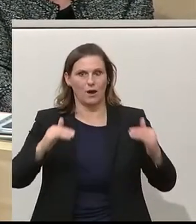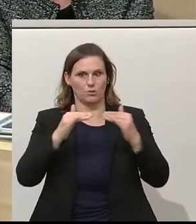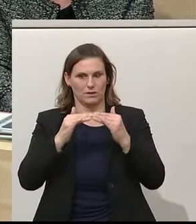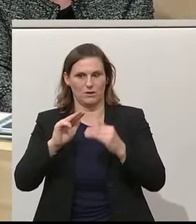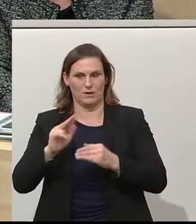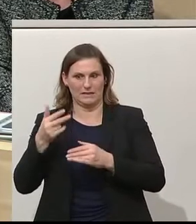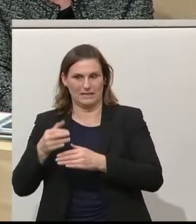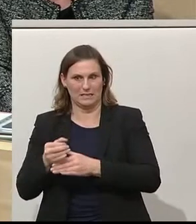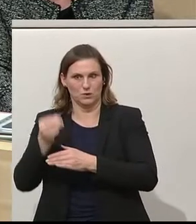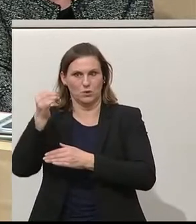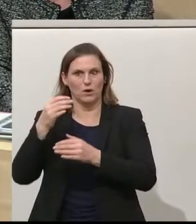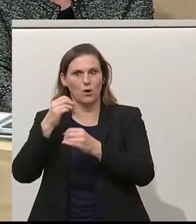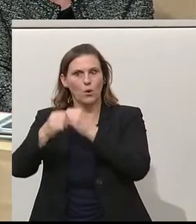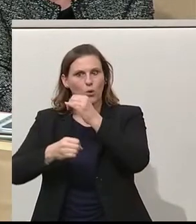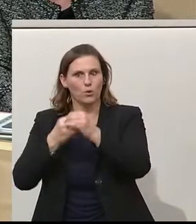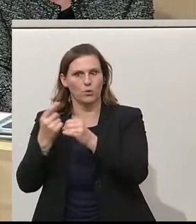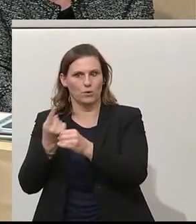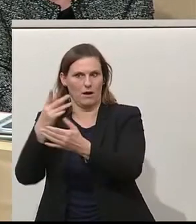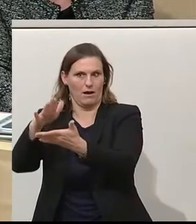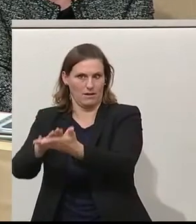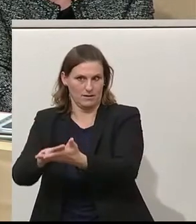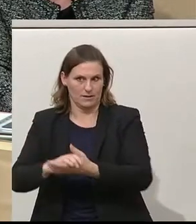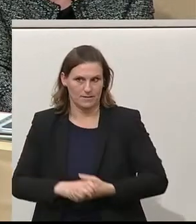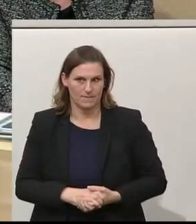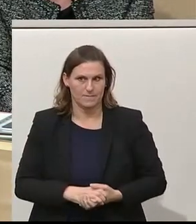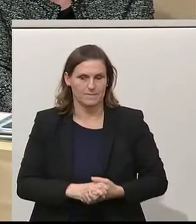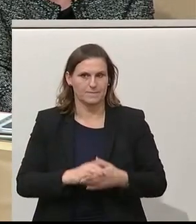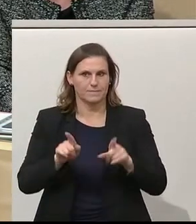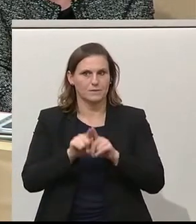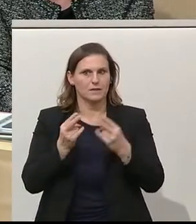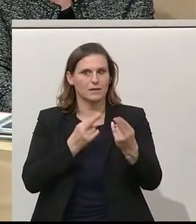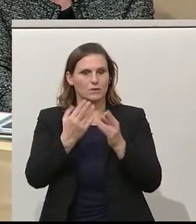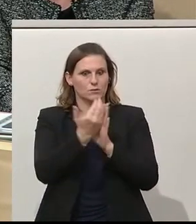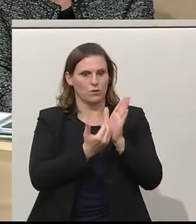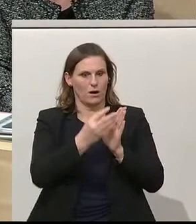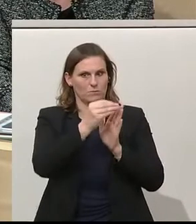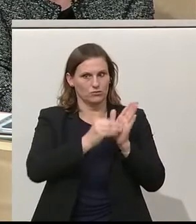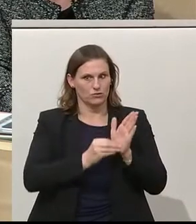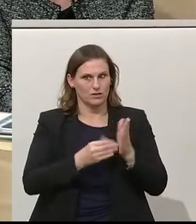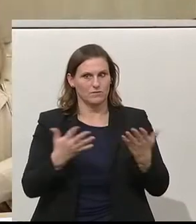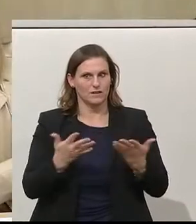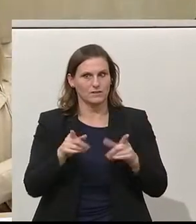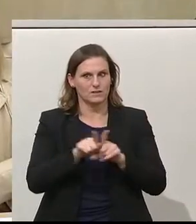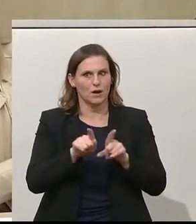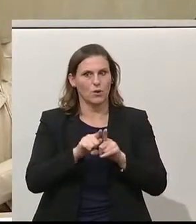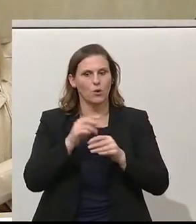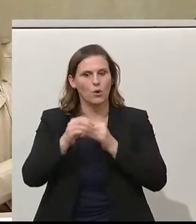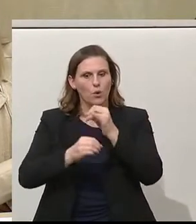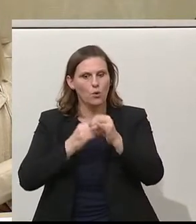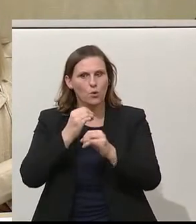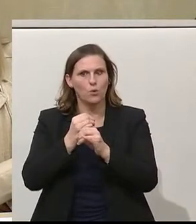Säule die ökologische Nachhaltigkeit. Daher haben wir auch im Regierungsprogramm festgeschrieben, dass wir eine ökologische